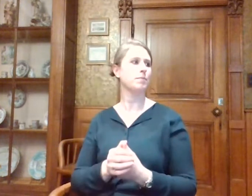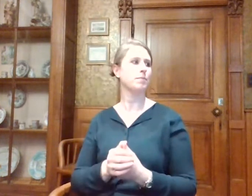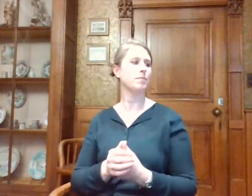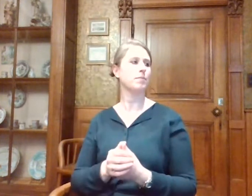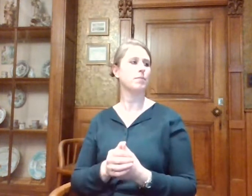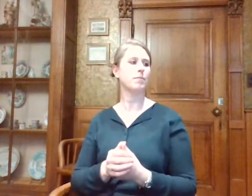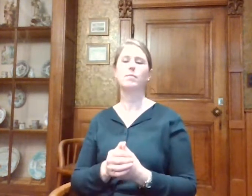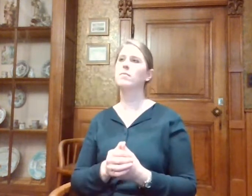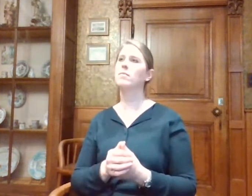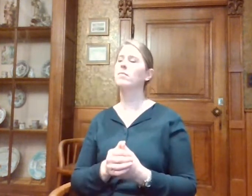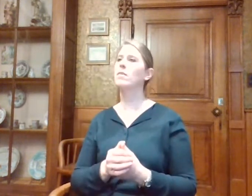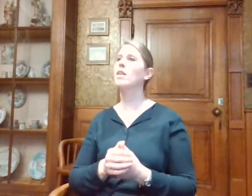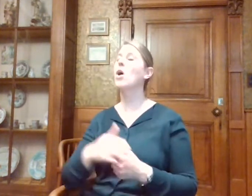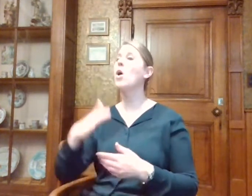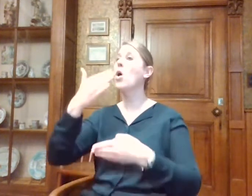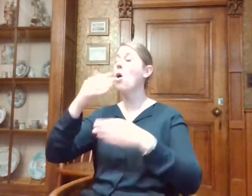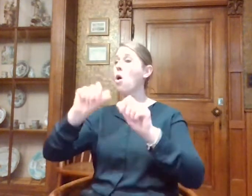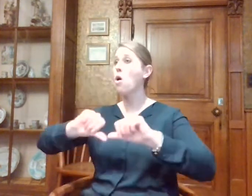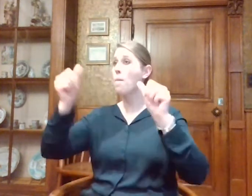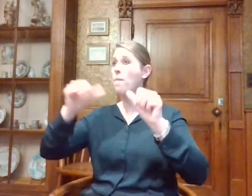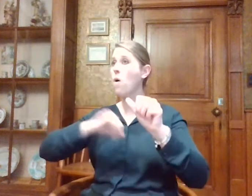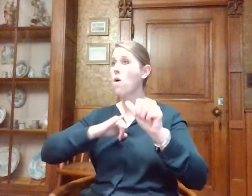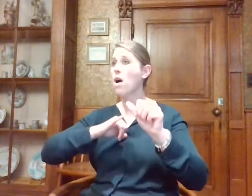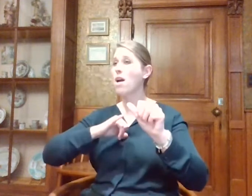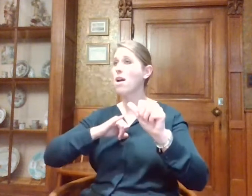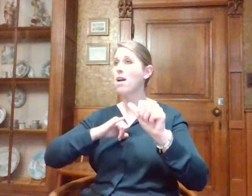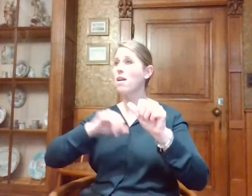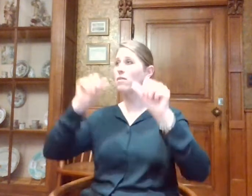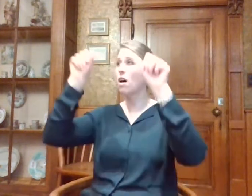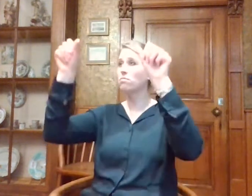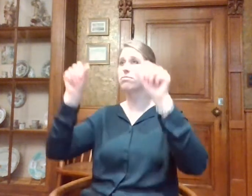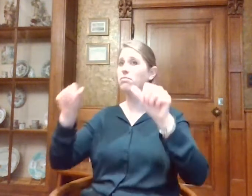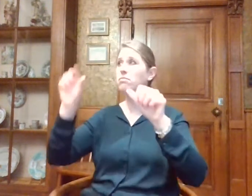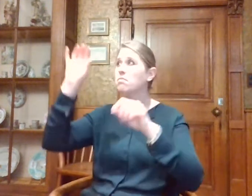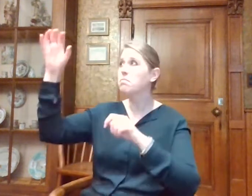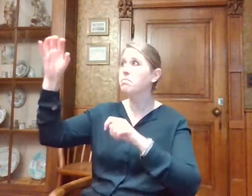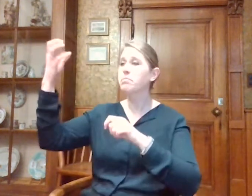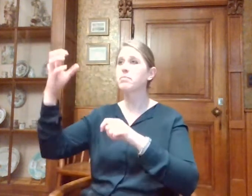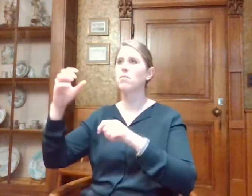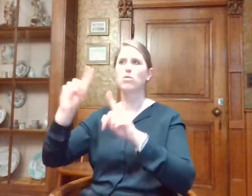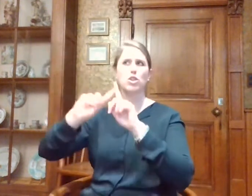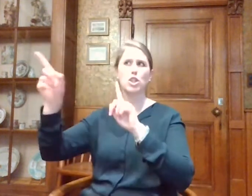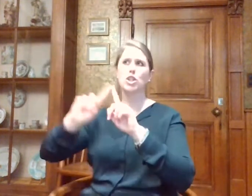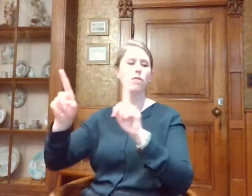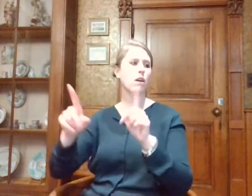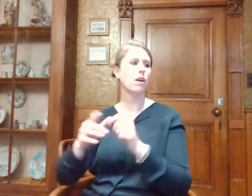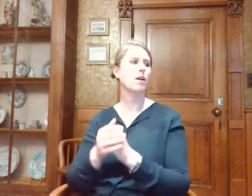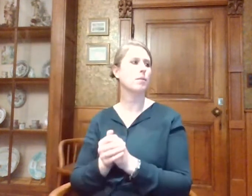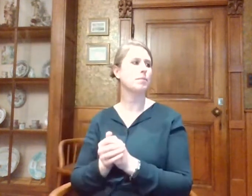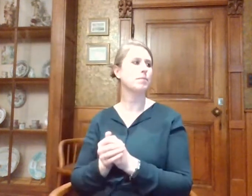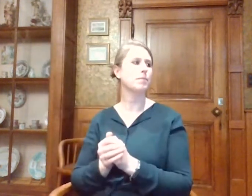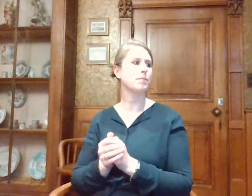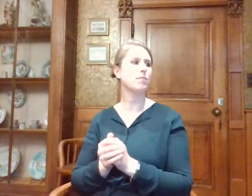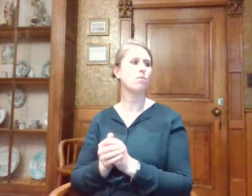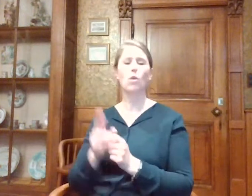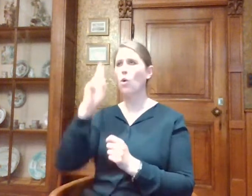Dat wordt bevestigd in het gebouw zelf, of niet? Ja, dat zijn gewoon witte zendertjes. Ah, oké. zo. Ja, oké. Dan kan ik er